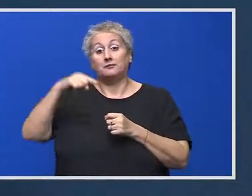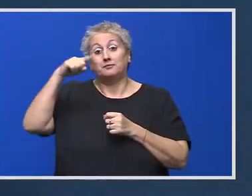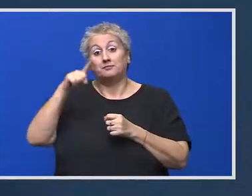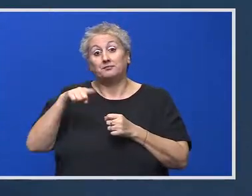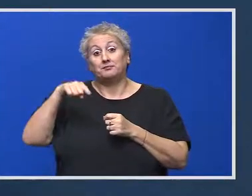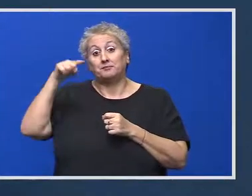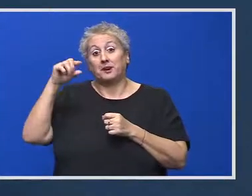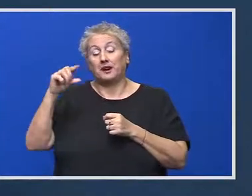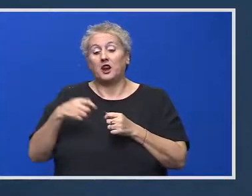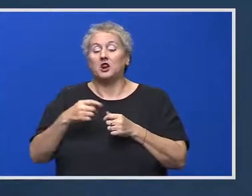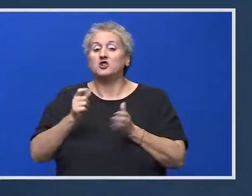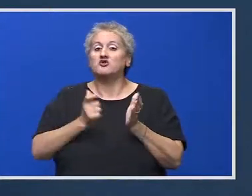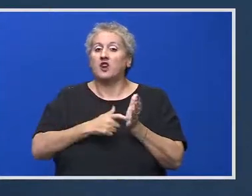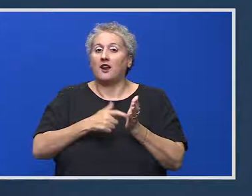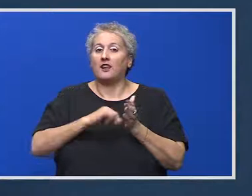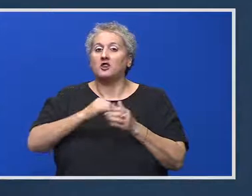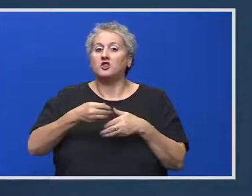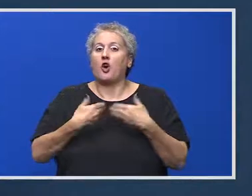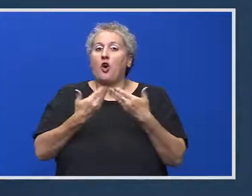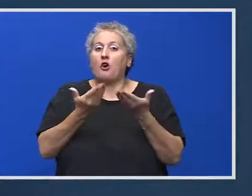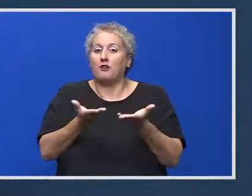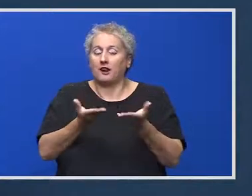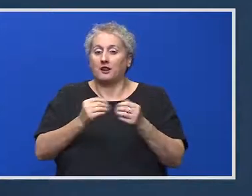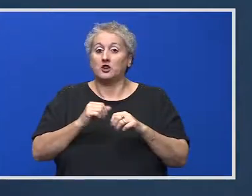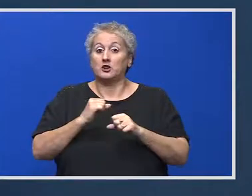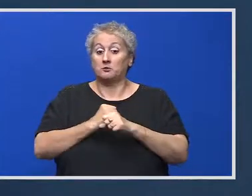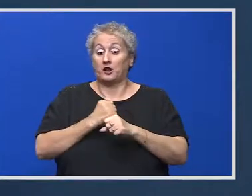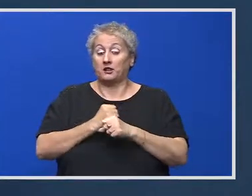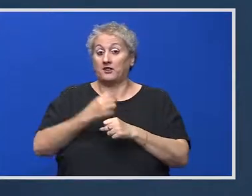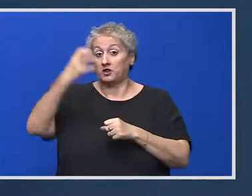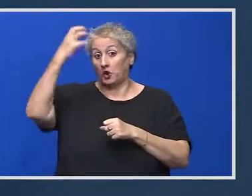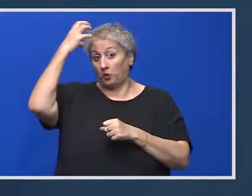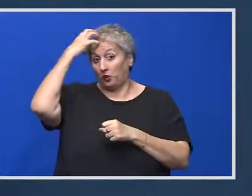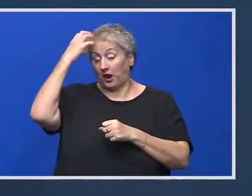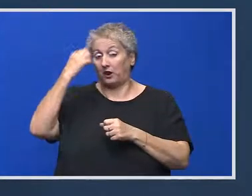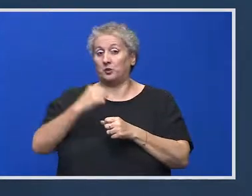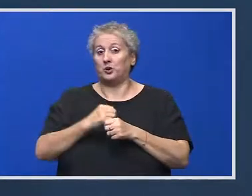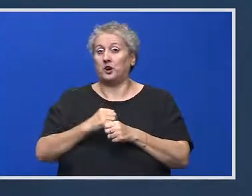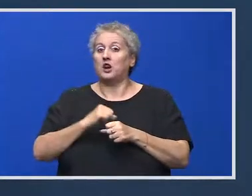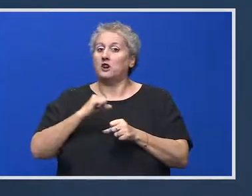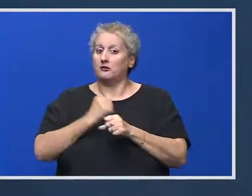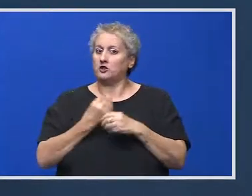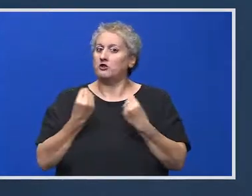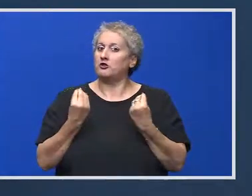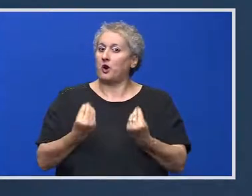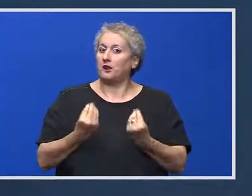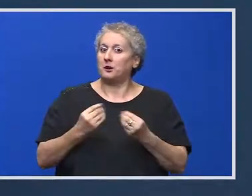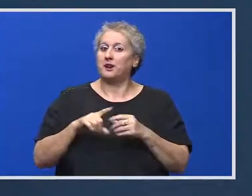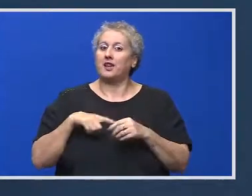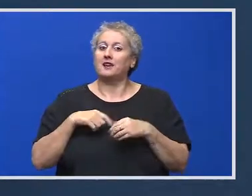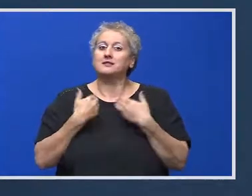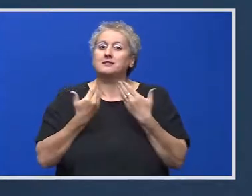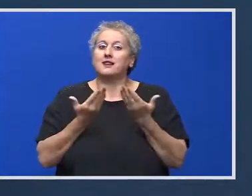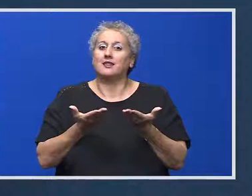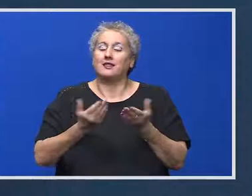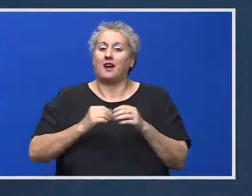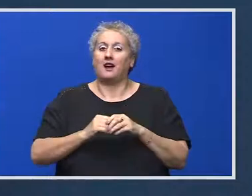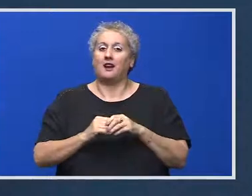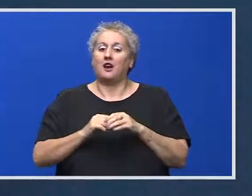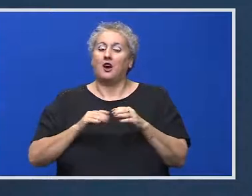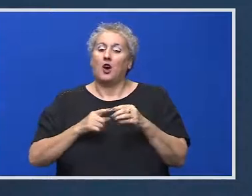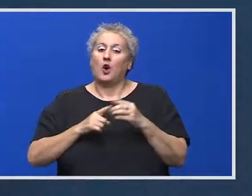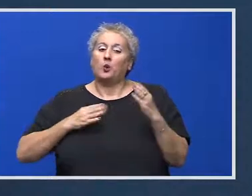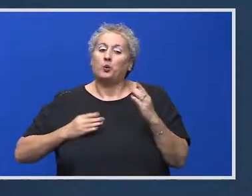se întâmplă cu cerea și oferta. Ceea ce poate să facă acest guvern și face foarte bine, este să se dea o